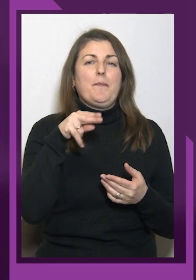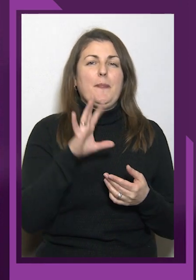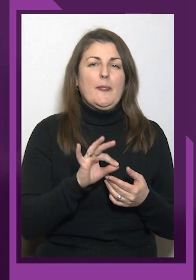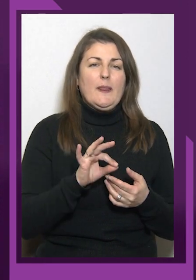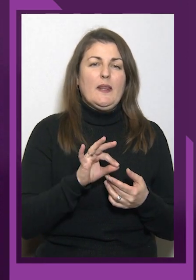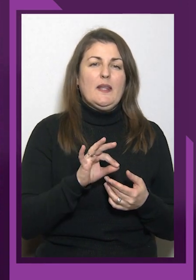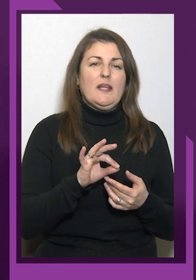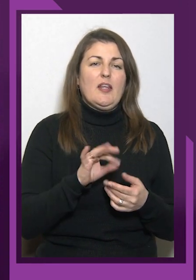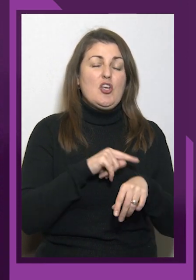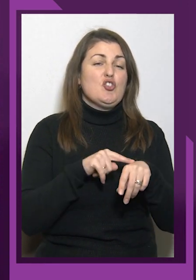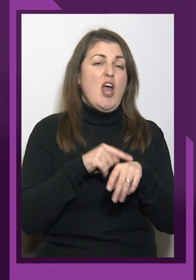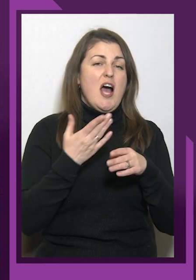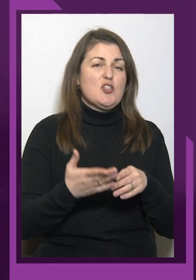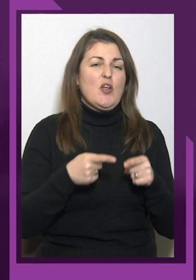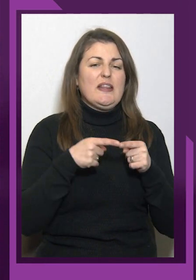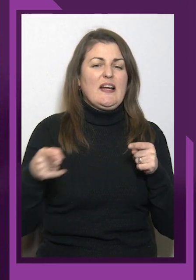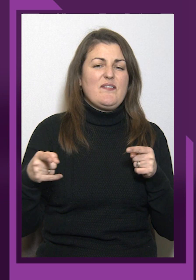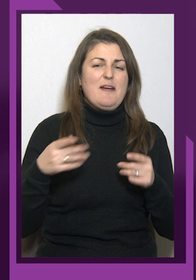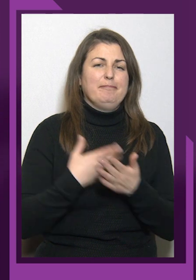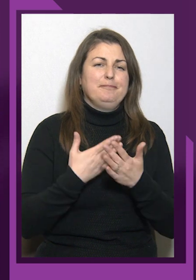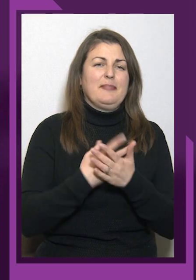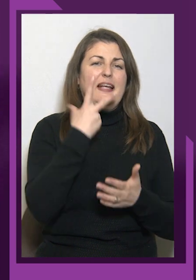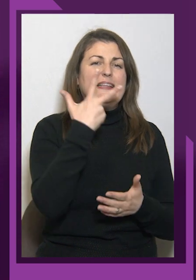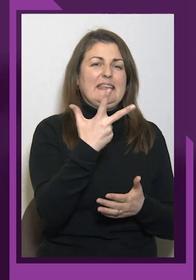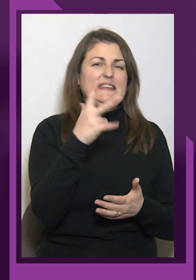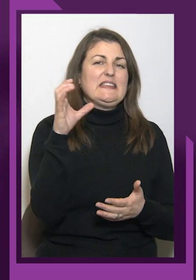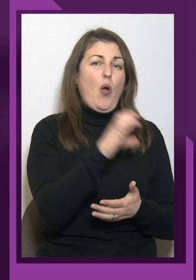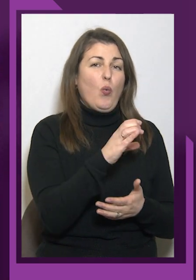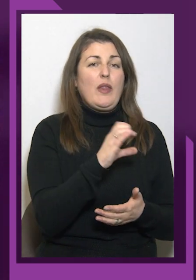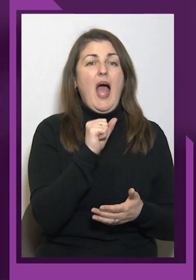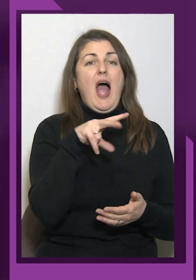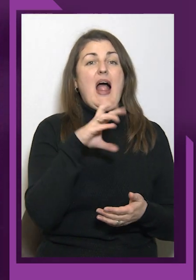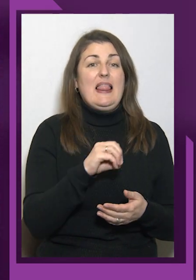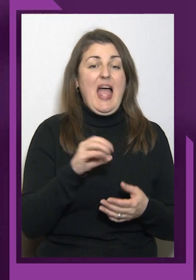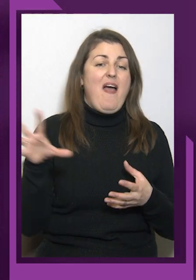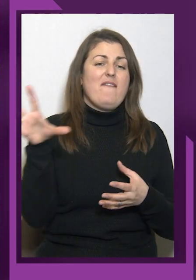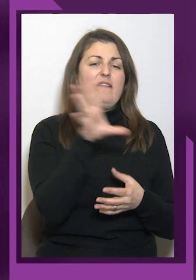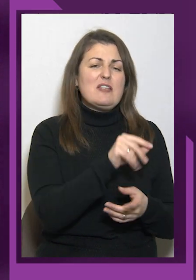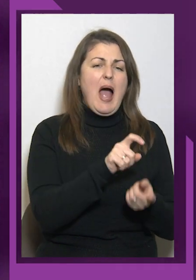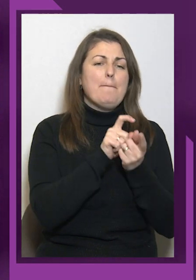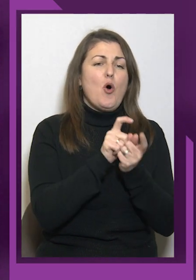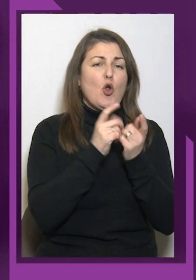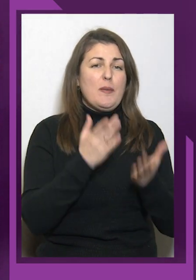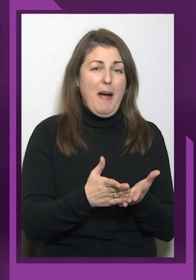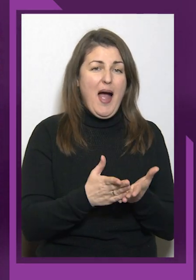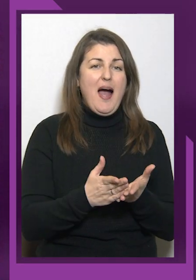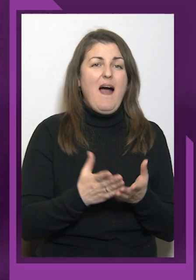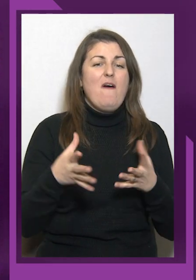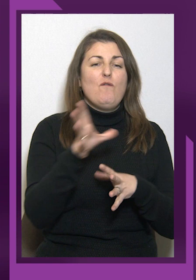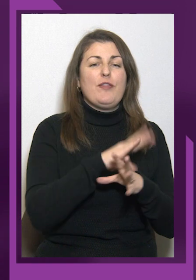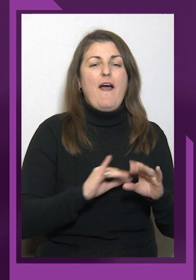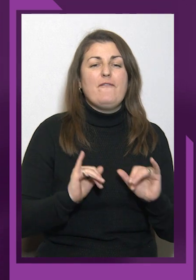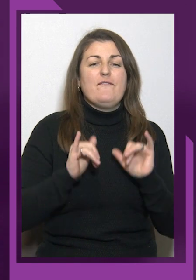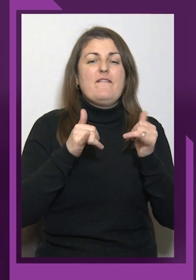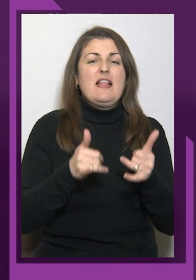секунди. Але вся боротьба, вона виявляється в тренерській роботі, та спортсмени